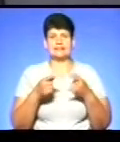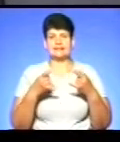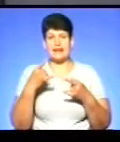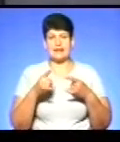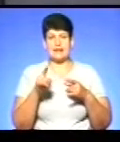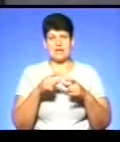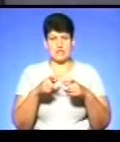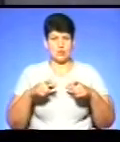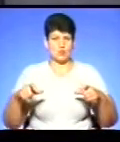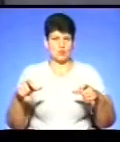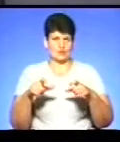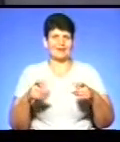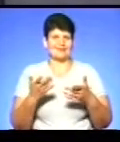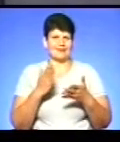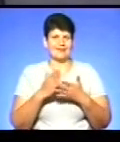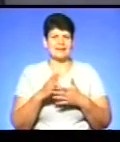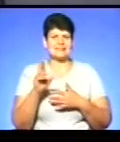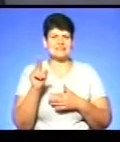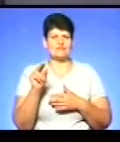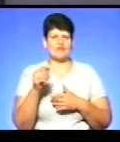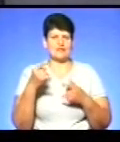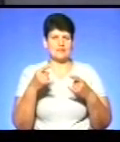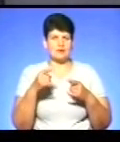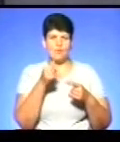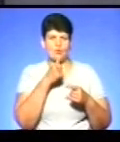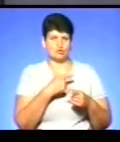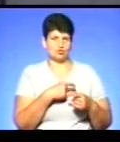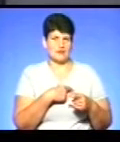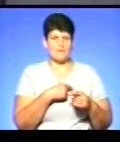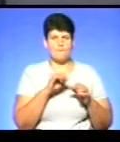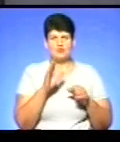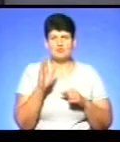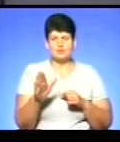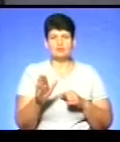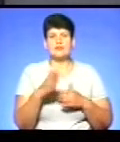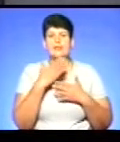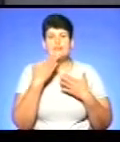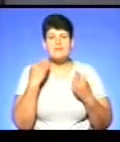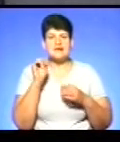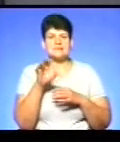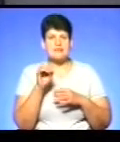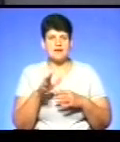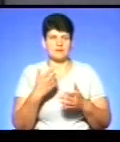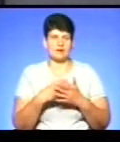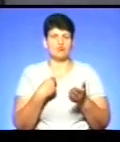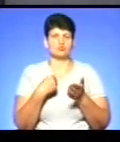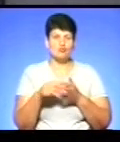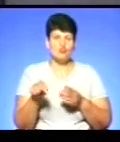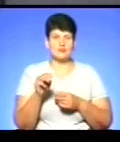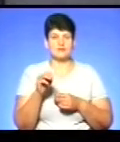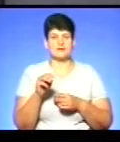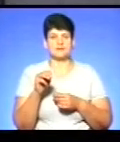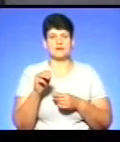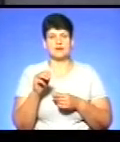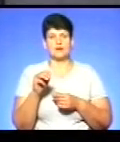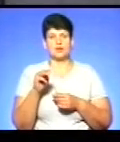цифрове телебачення, спробувати в себе. Бо там може просто бути сигнал відсутній. Купить людина телетюнер, цей